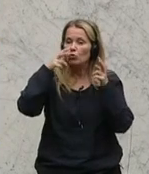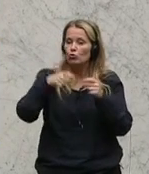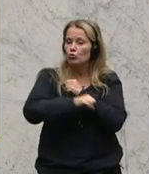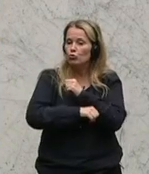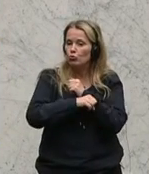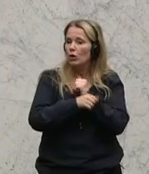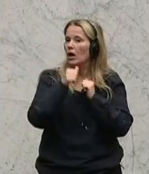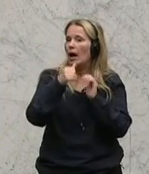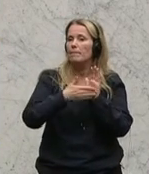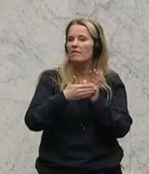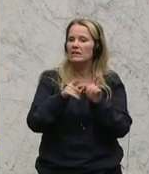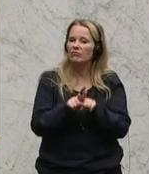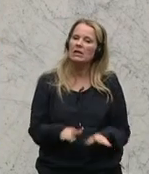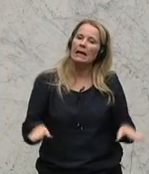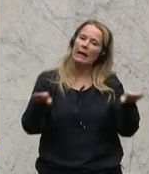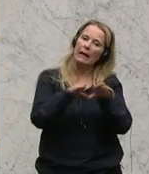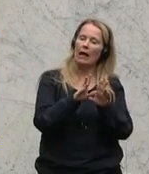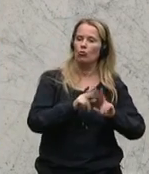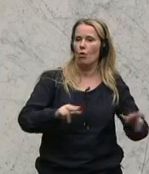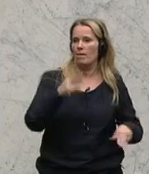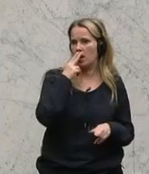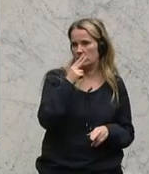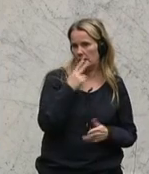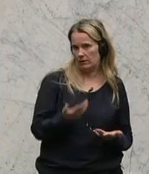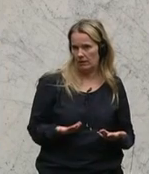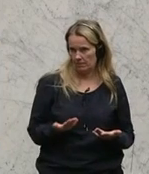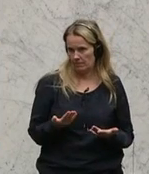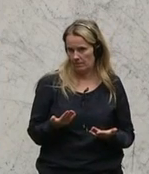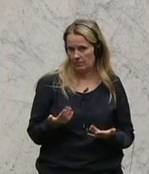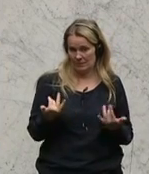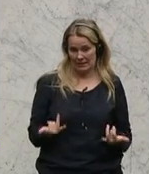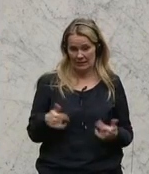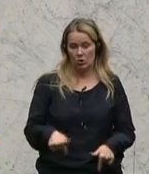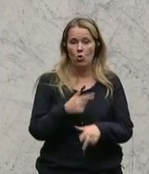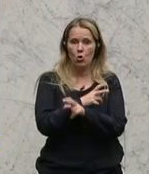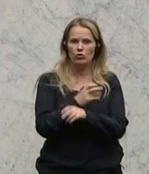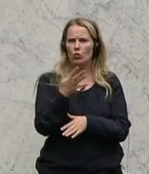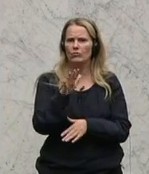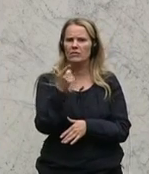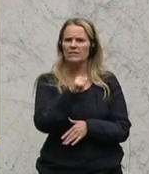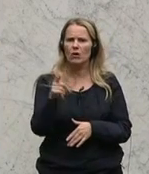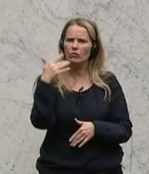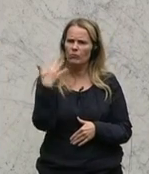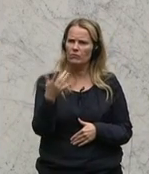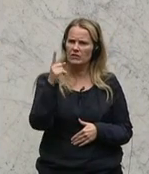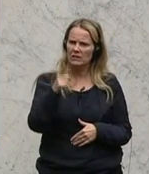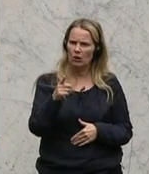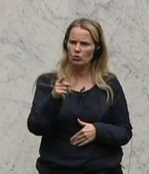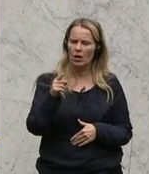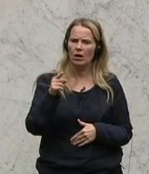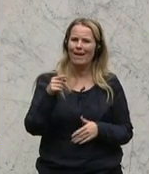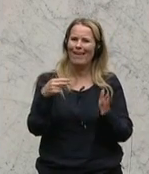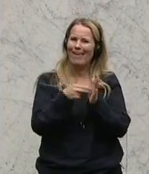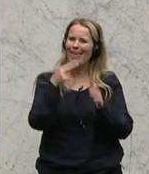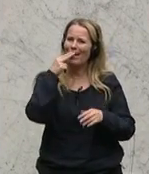um das gleichzusetzen mit der klassischen Zigarette. Wir haben mittlerweile in Österreich um 250.000 Dampfer, wie das so schön